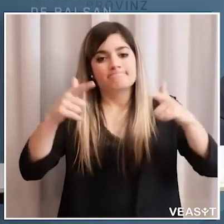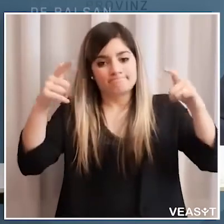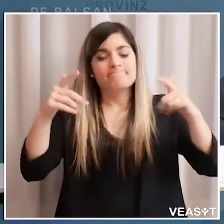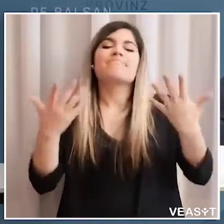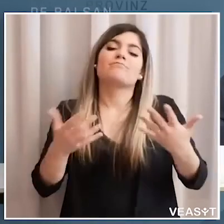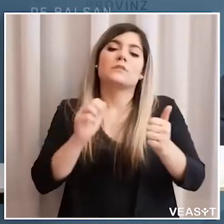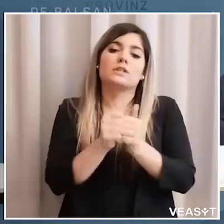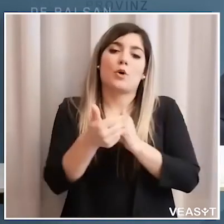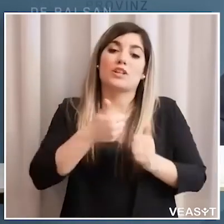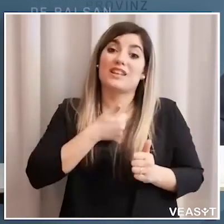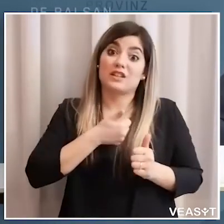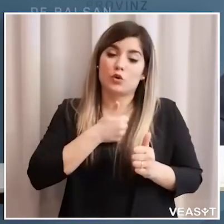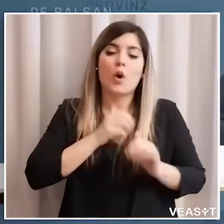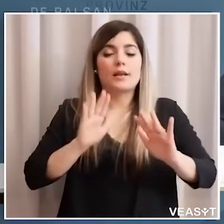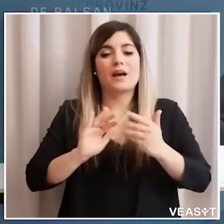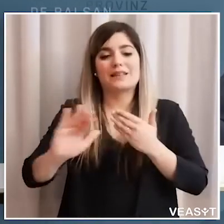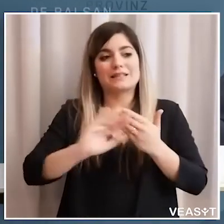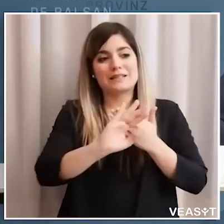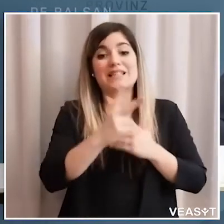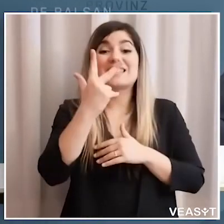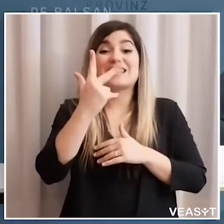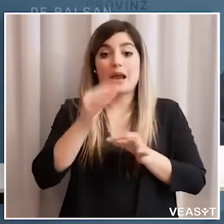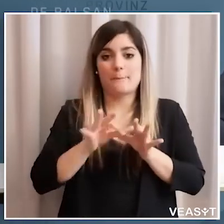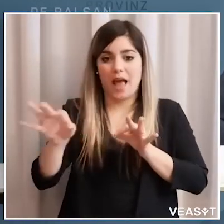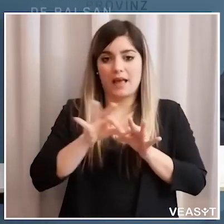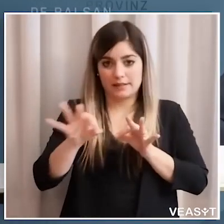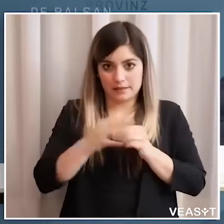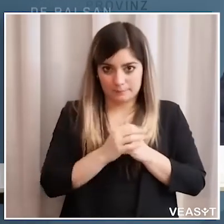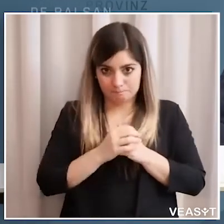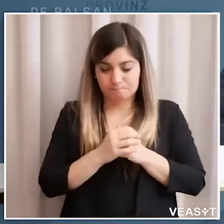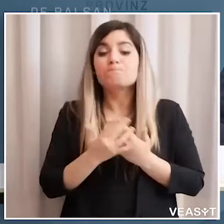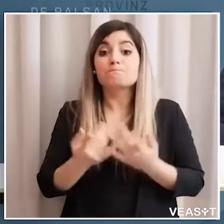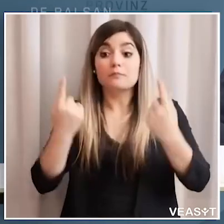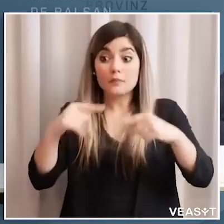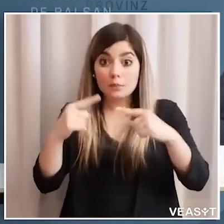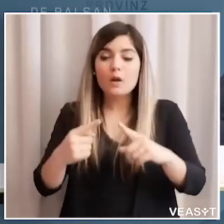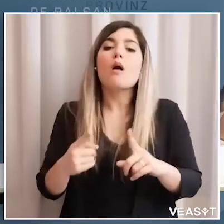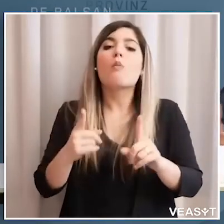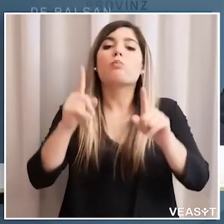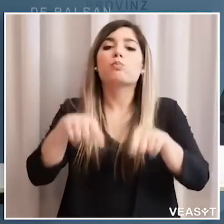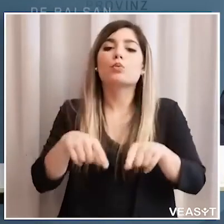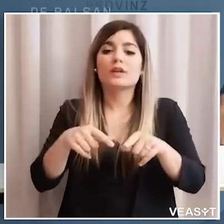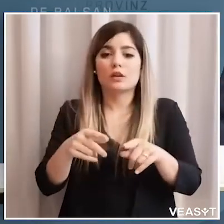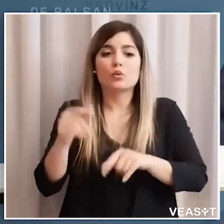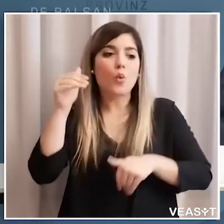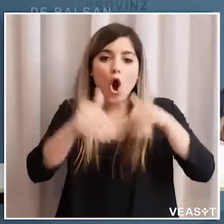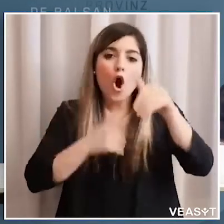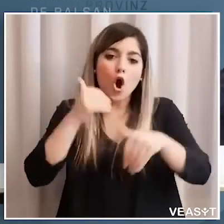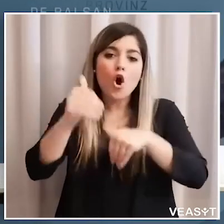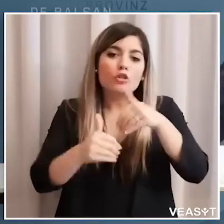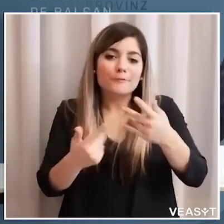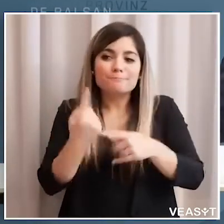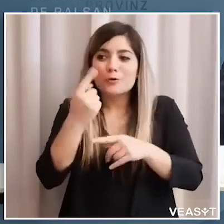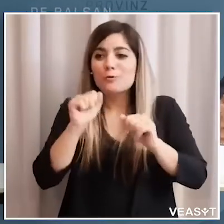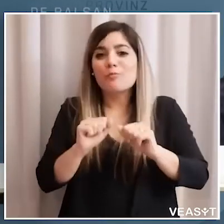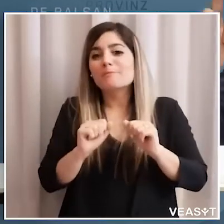qualcuno aumenta e perciò sport individuali con distanza e tra questo perché qualcuno l'ha chiesto anche eventualmente in nuoto uno